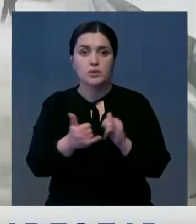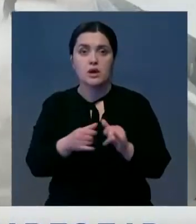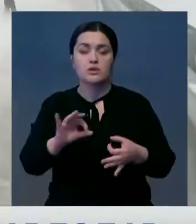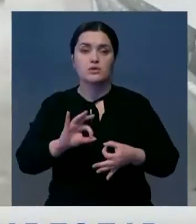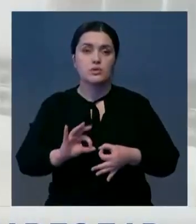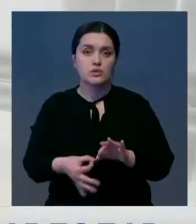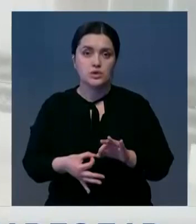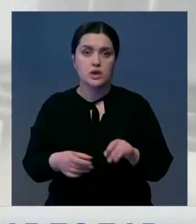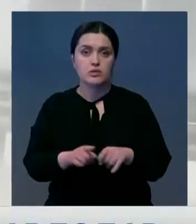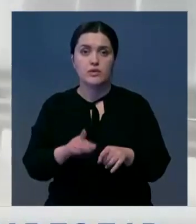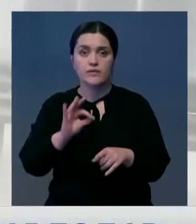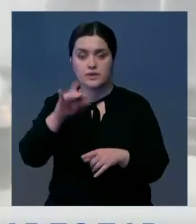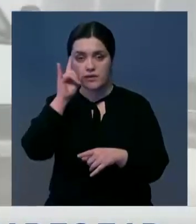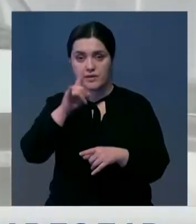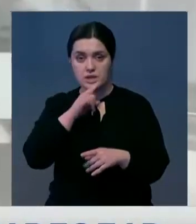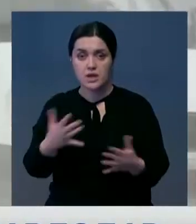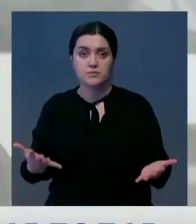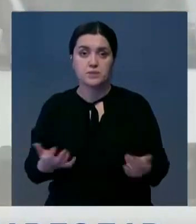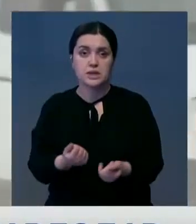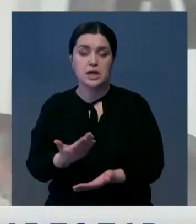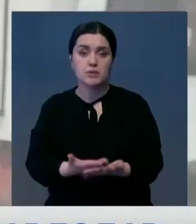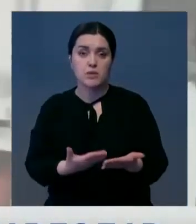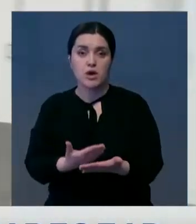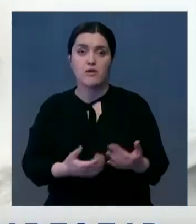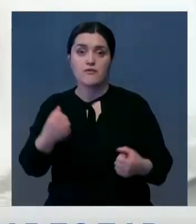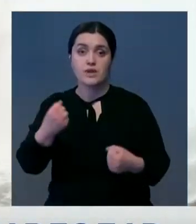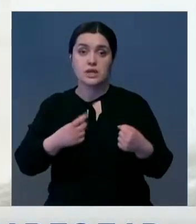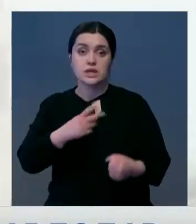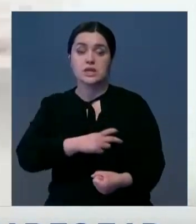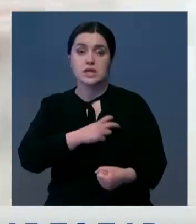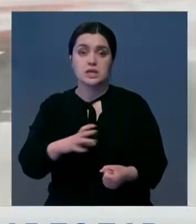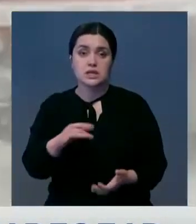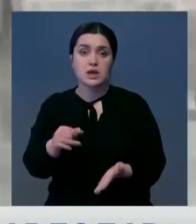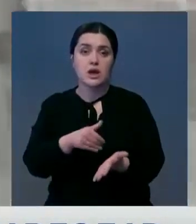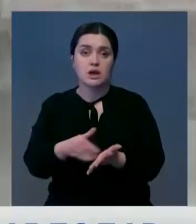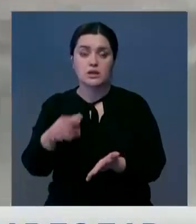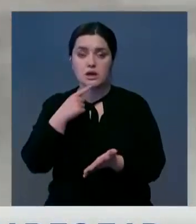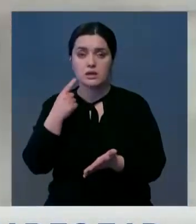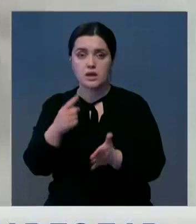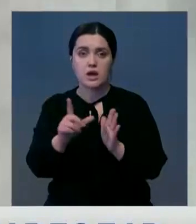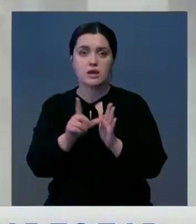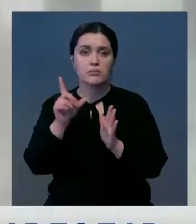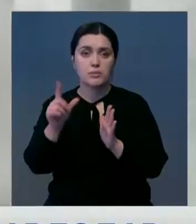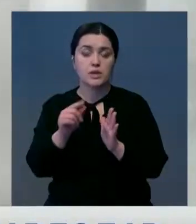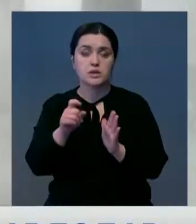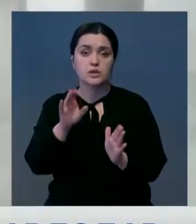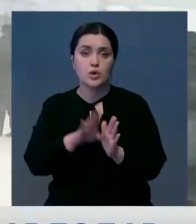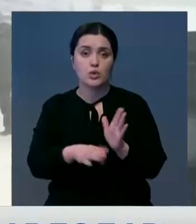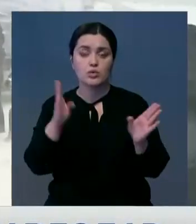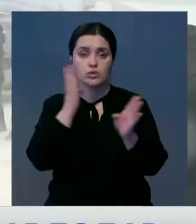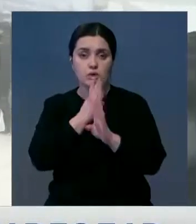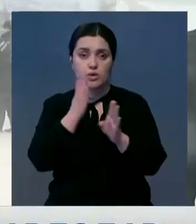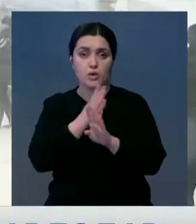-Каменогорск. Сложной остается ситуация и в Восточном Казахстане. Спасатели рекомендуют водителям не рисковать и отказаться от дальних поездок.